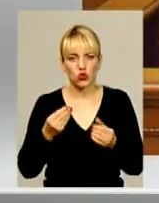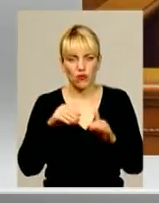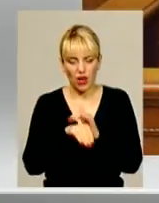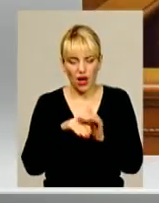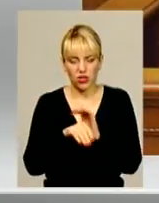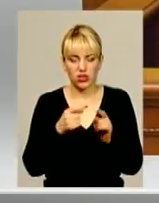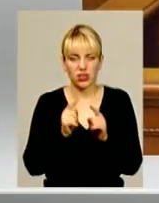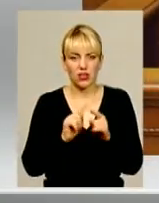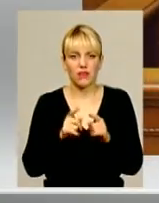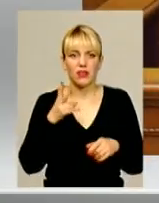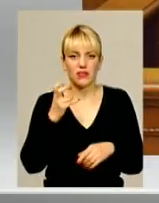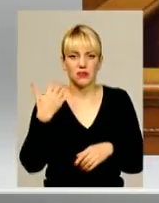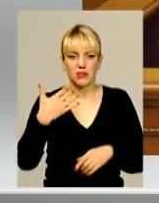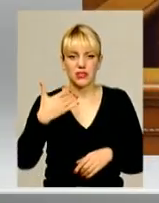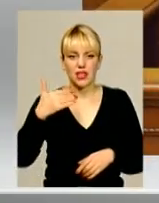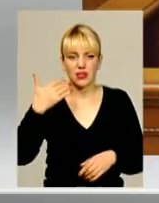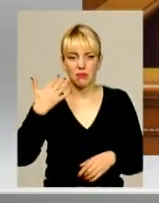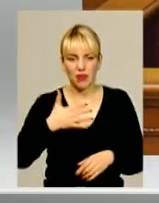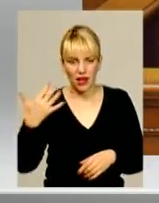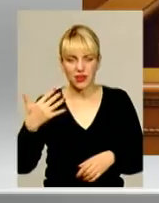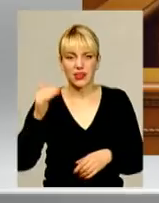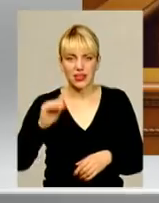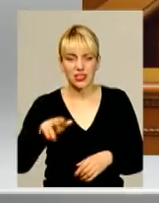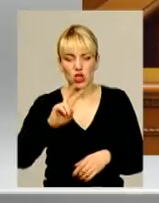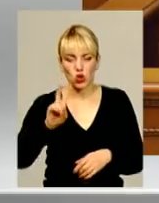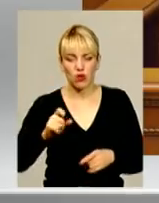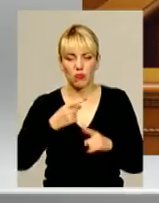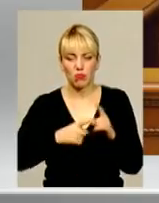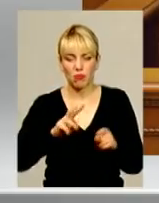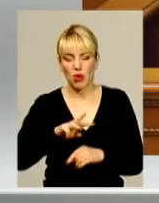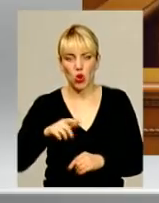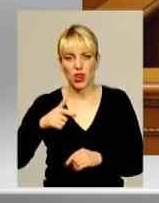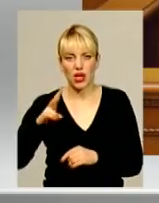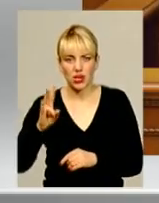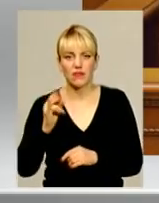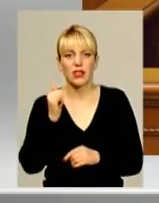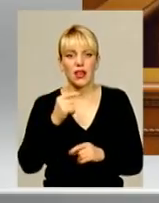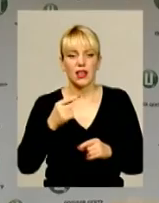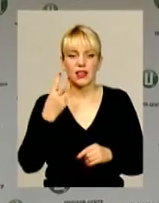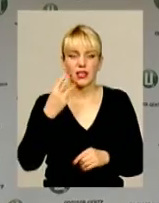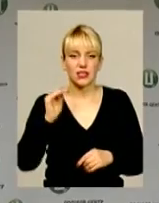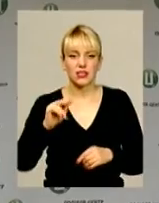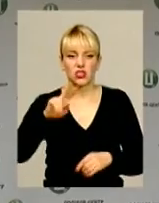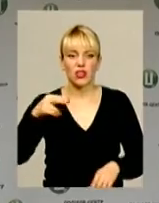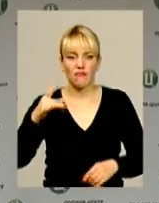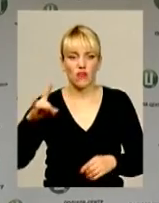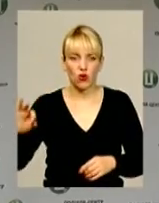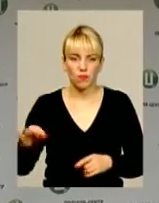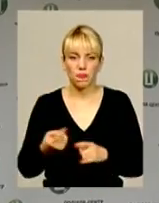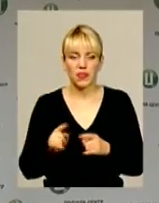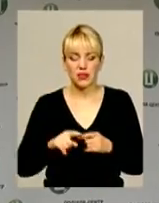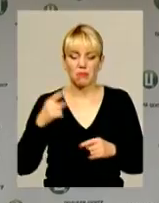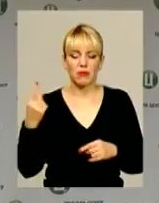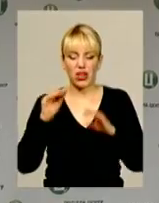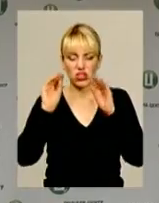немалі та становлять 255 тисяч доларів, півмільйона гривень та майже 3 тисячі євро. Оця перша сама декларація,